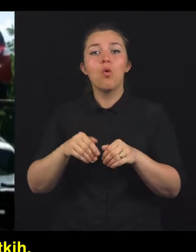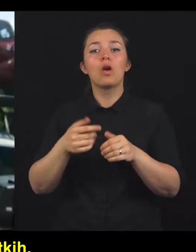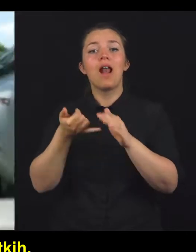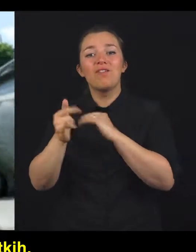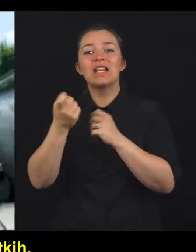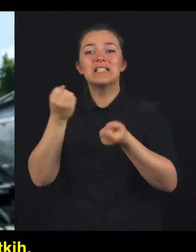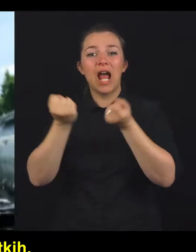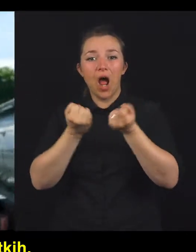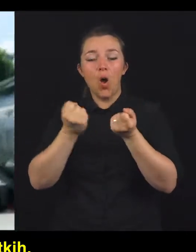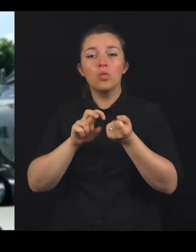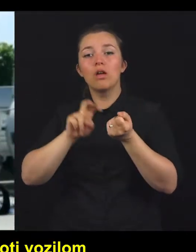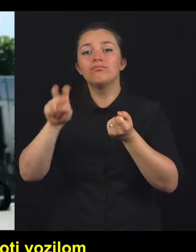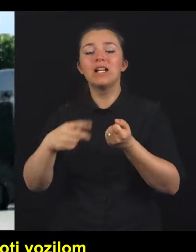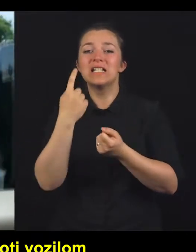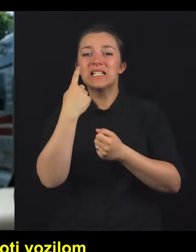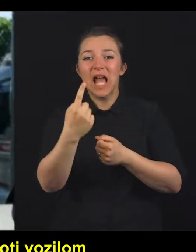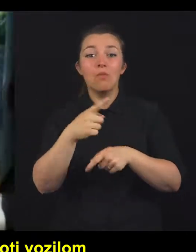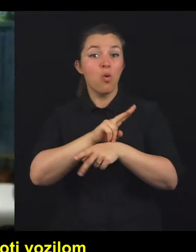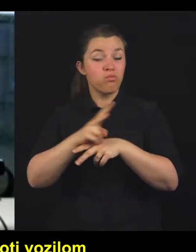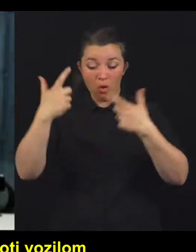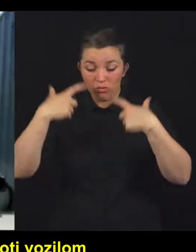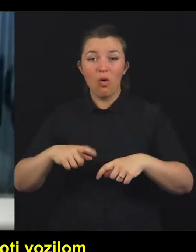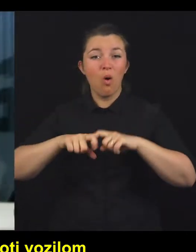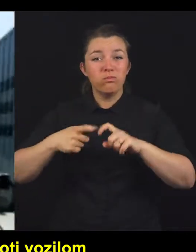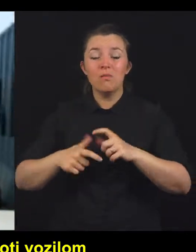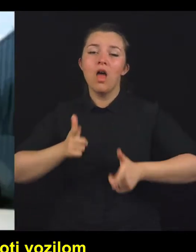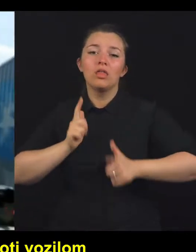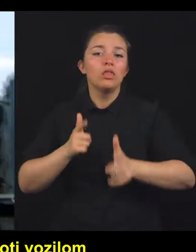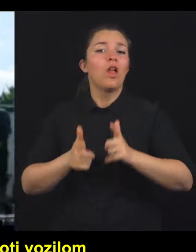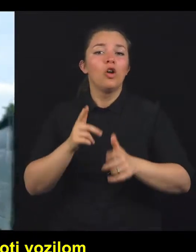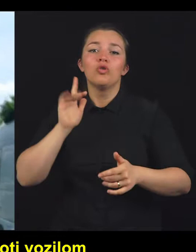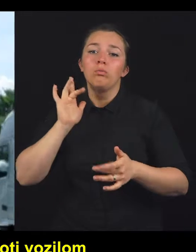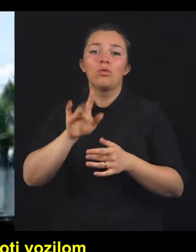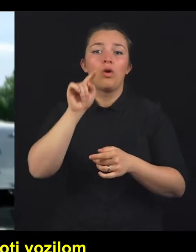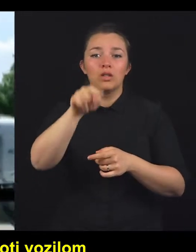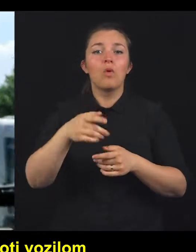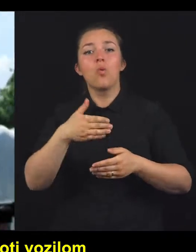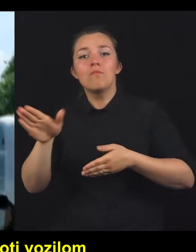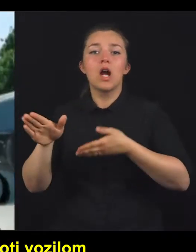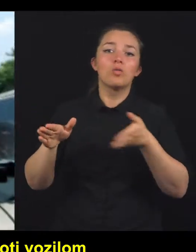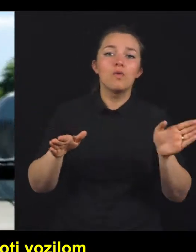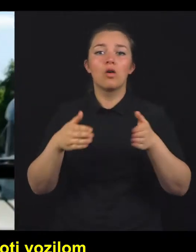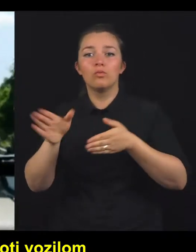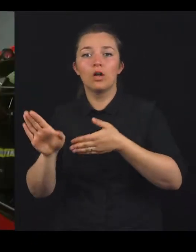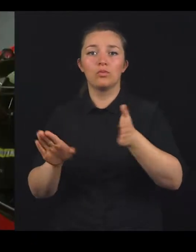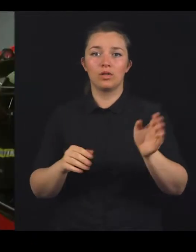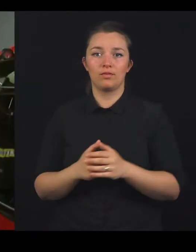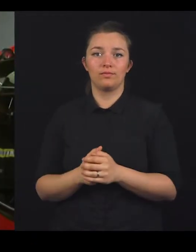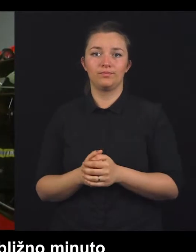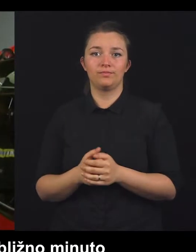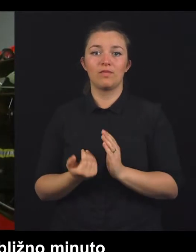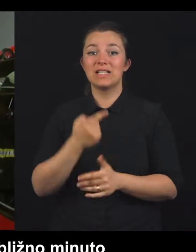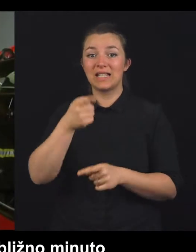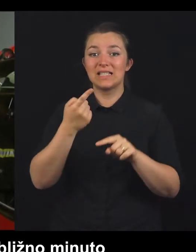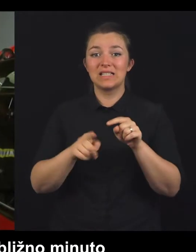zapustiti svoja vozila in sami v polni opravi teči proti vozilom, ter jih umikati levo in desno. Za